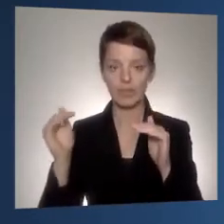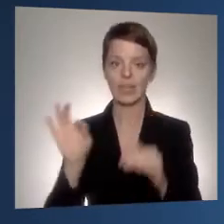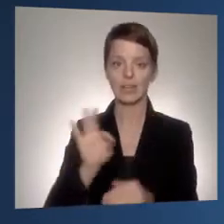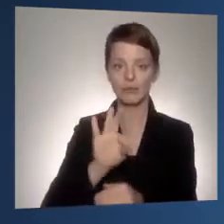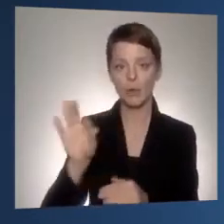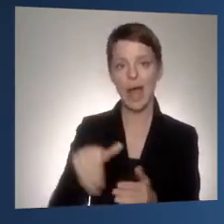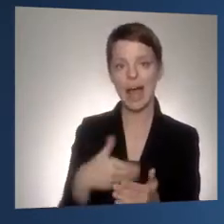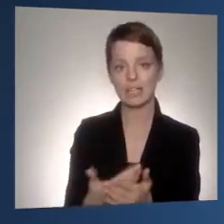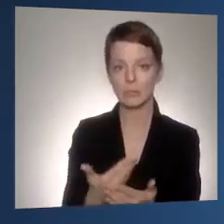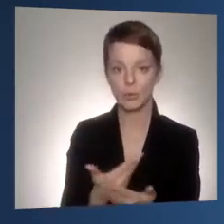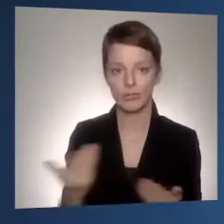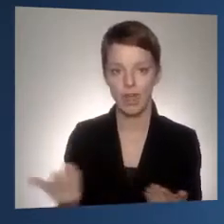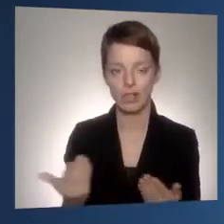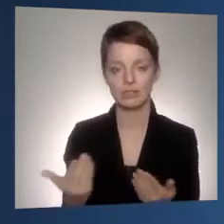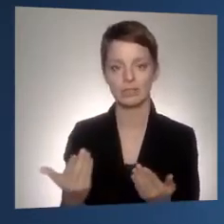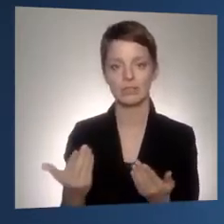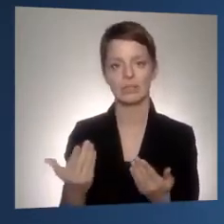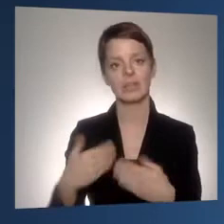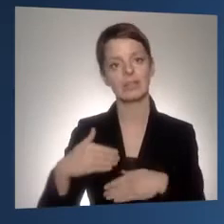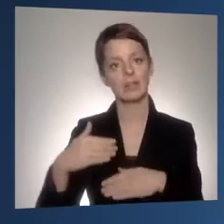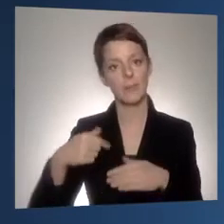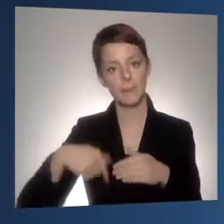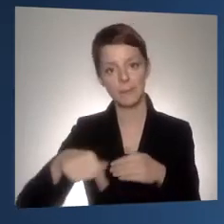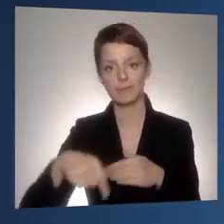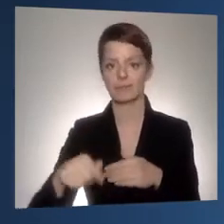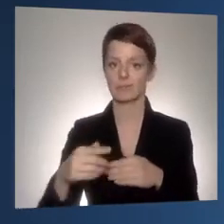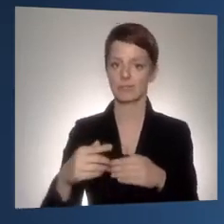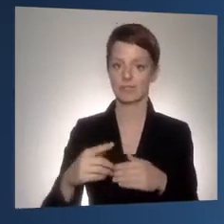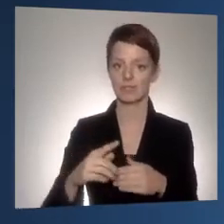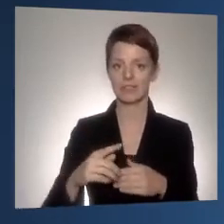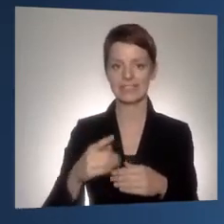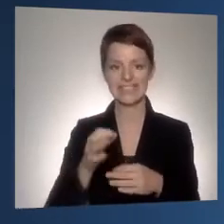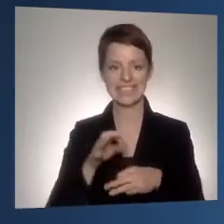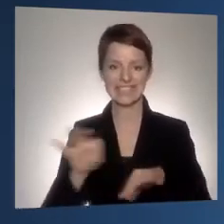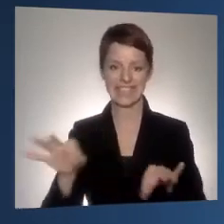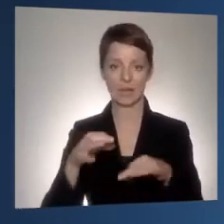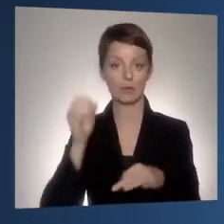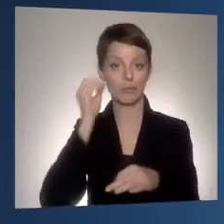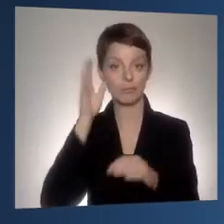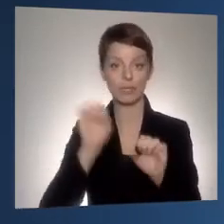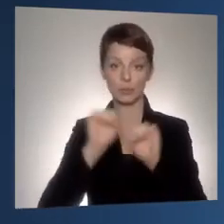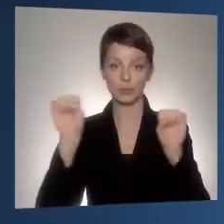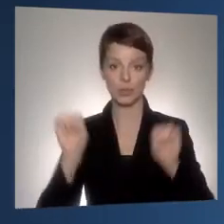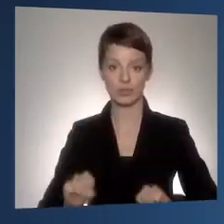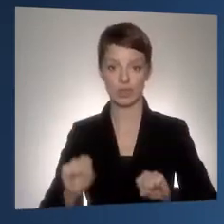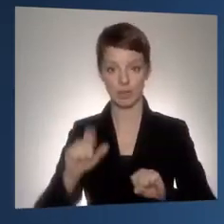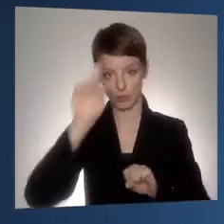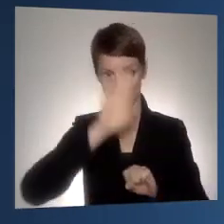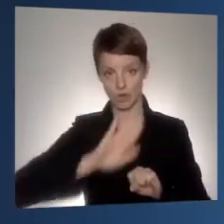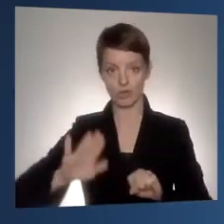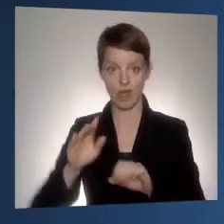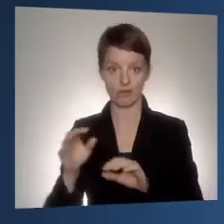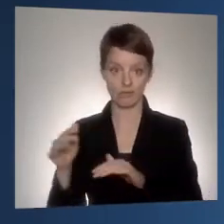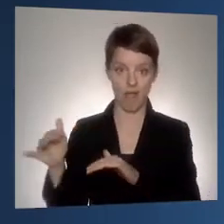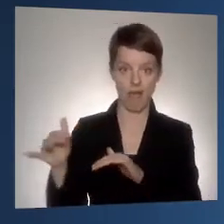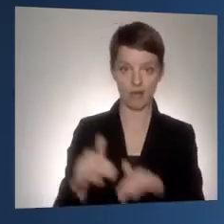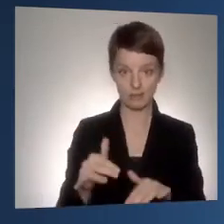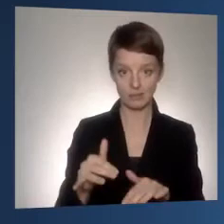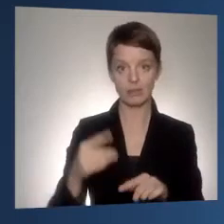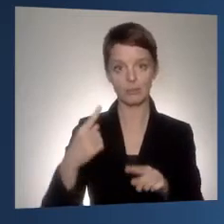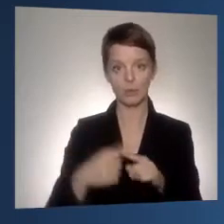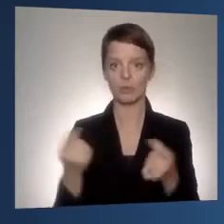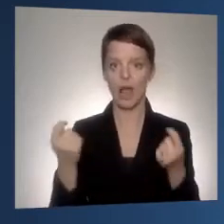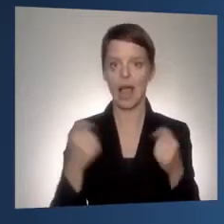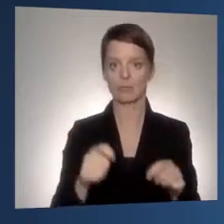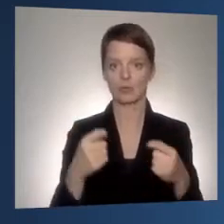durch Ihre Unterstützung zeitnah, souverän und sehr gut, nicht nur im Bildungssystem hier bei uns anzukommen, sondern auch hervorragende Abschlüsse zu